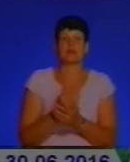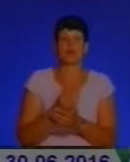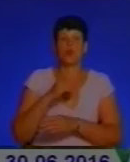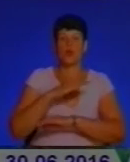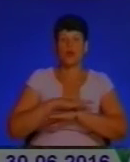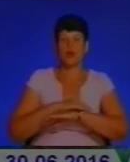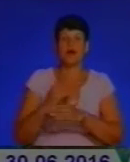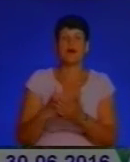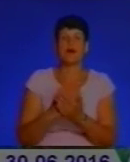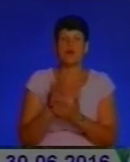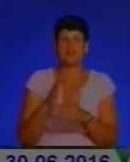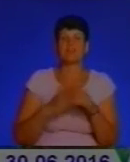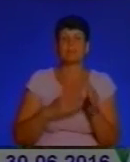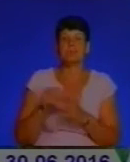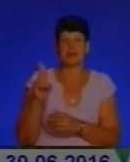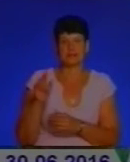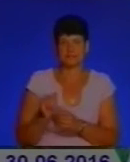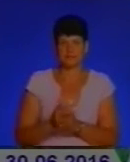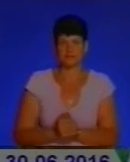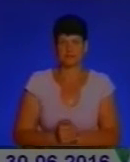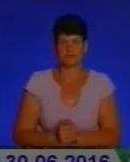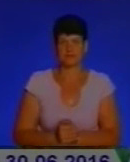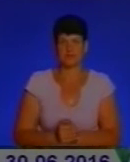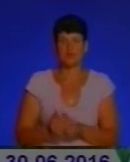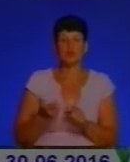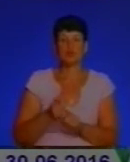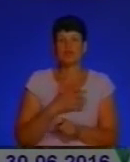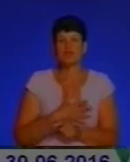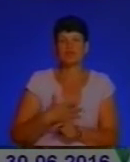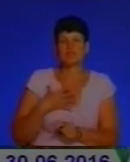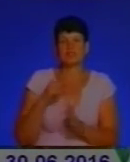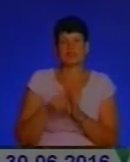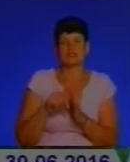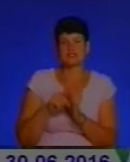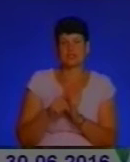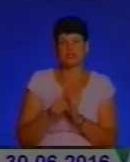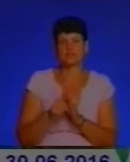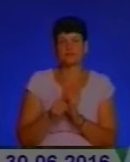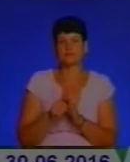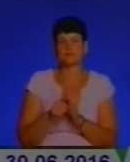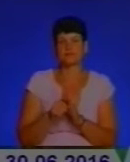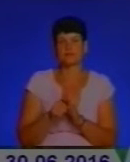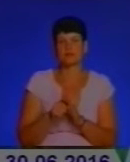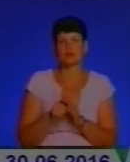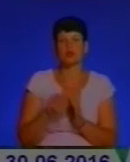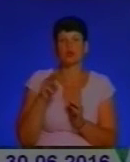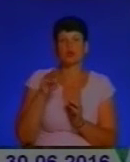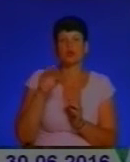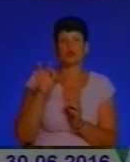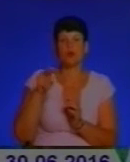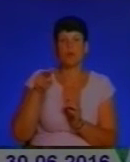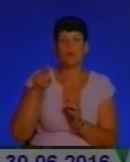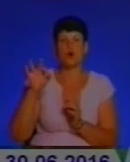предметів, на практиці. Ось, ну і надзвичайно важливе значення воєнно прикладне ще цих змагань, тому що топографічне знімання